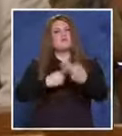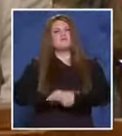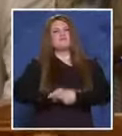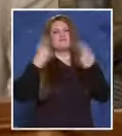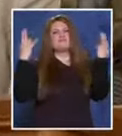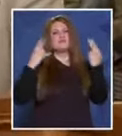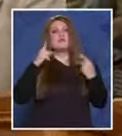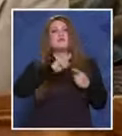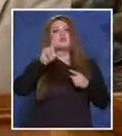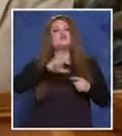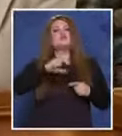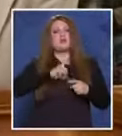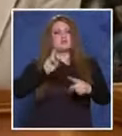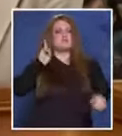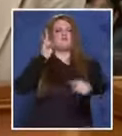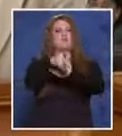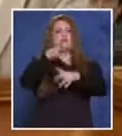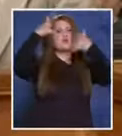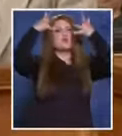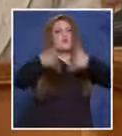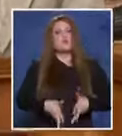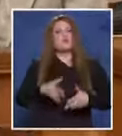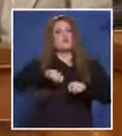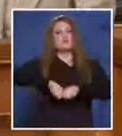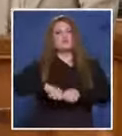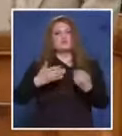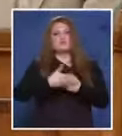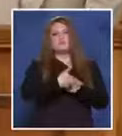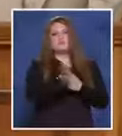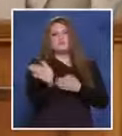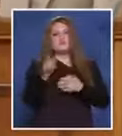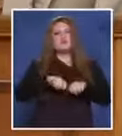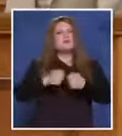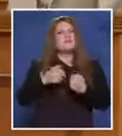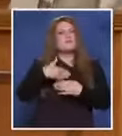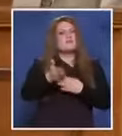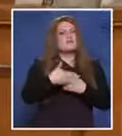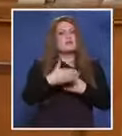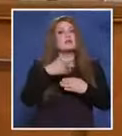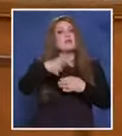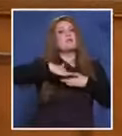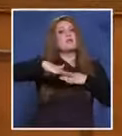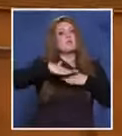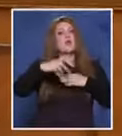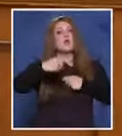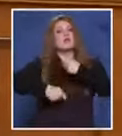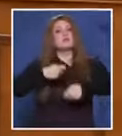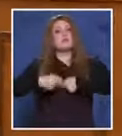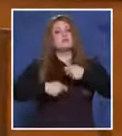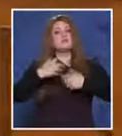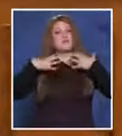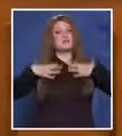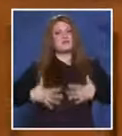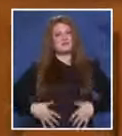неприкосновеността на частната собственост, влизайки в недвижимия имот на пострадалия, разбивайки входната врата към имота. Действията по причиняне на